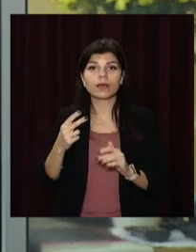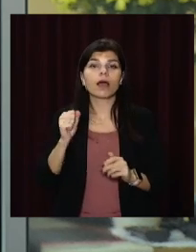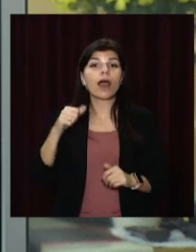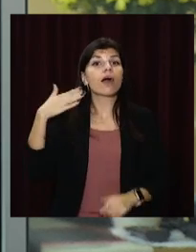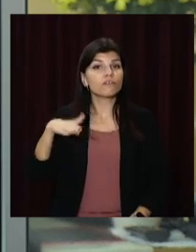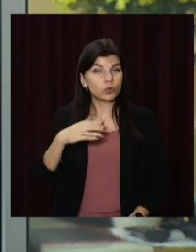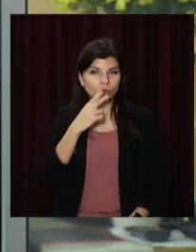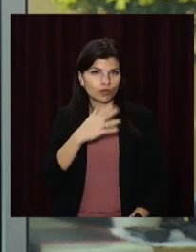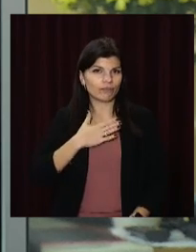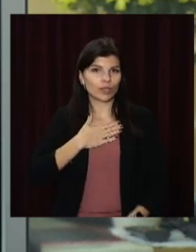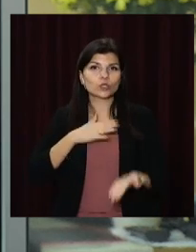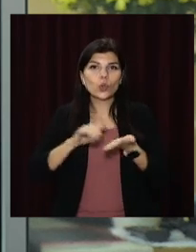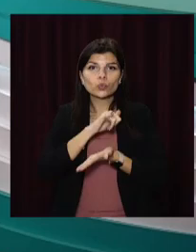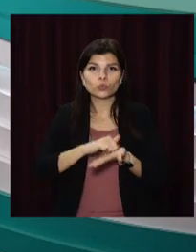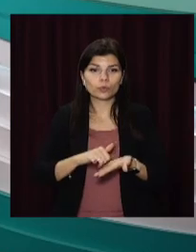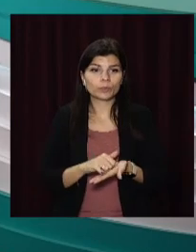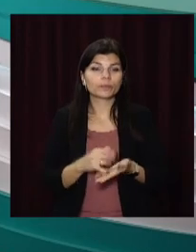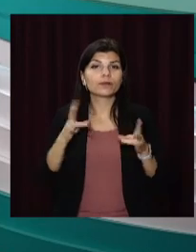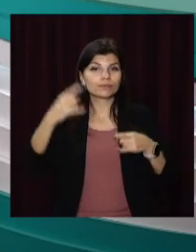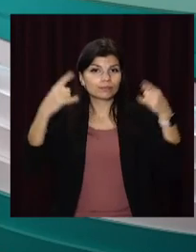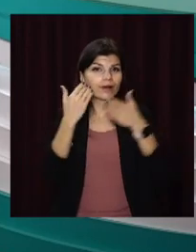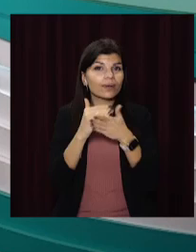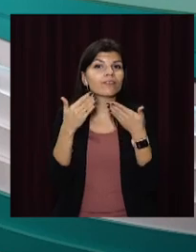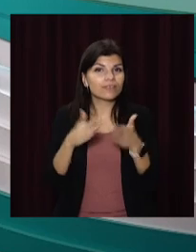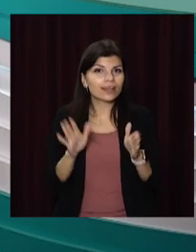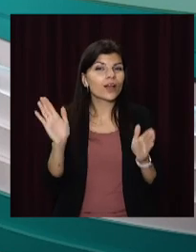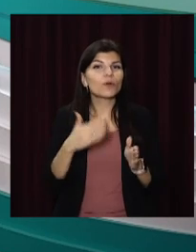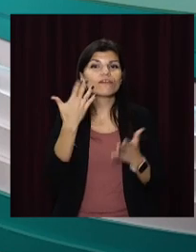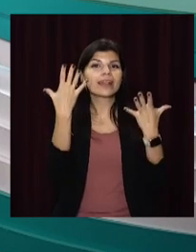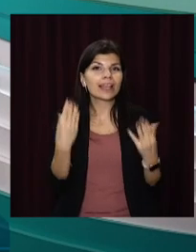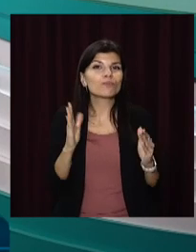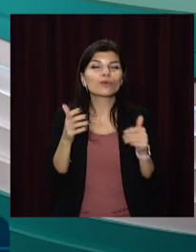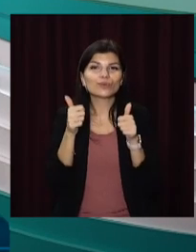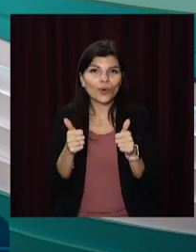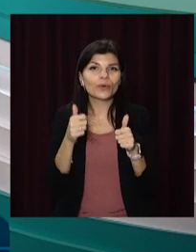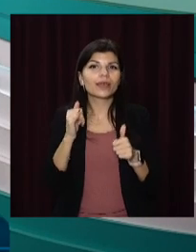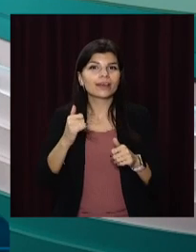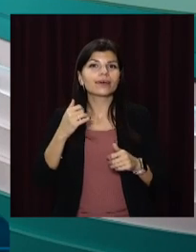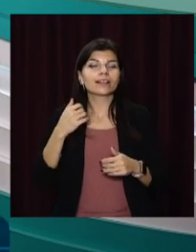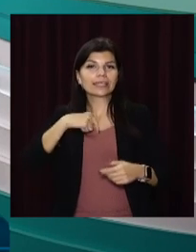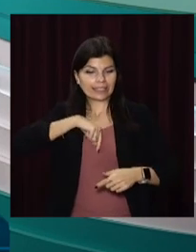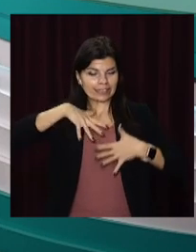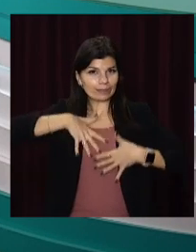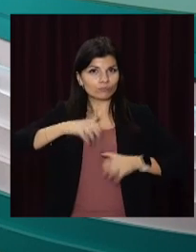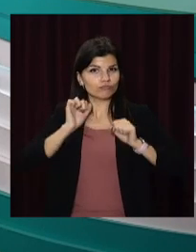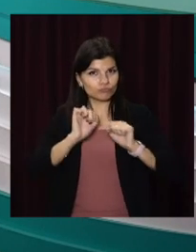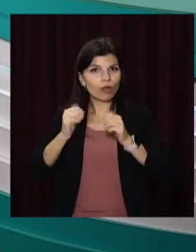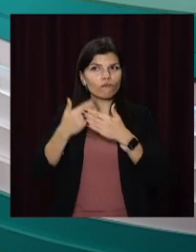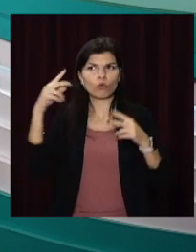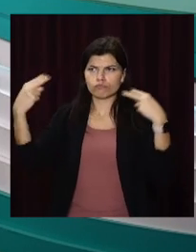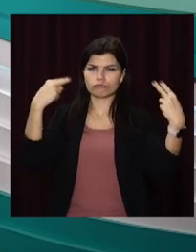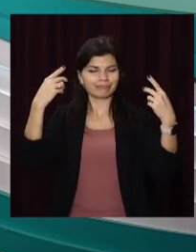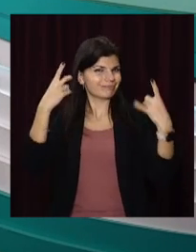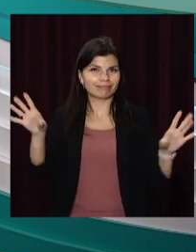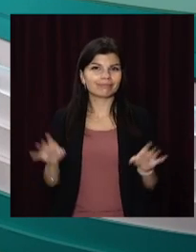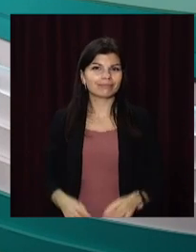переглядайте на нашому ютуб-каналі. Залишайтесь з відкритим, нехай ваш день буде добрим і виробляйте імунітет до чужих поглядів та